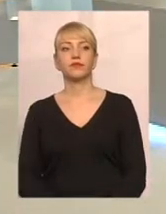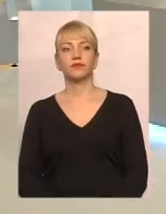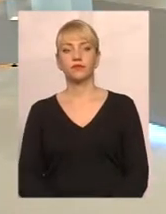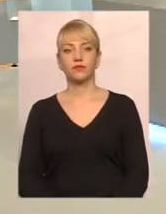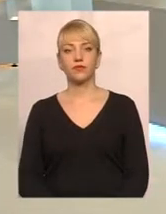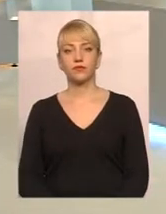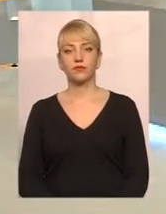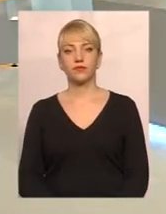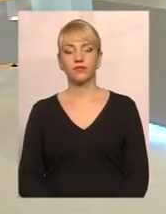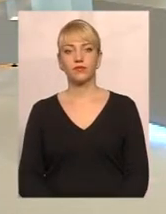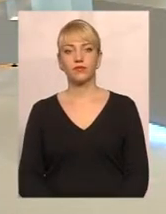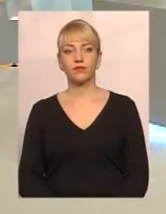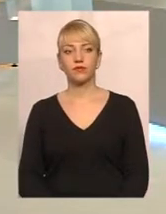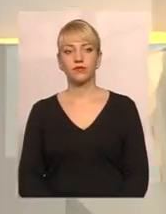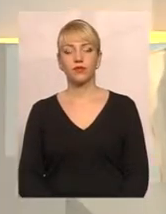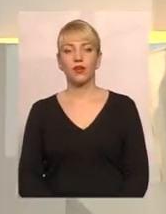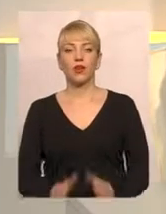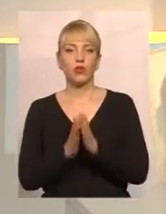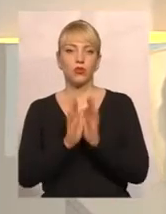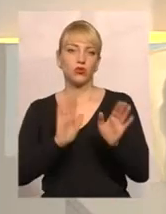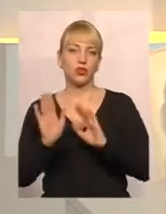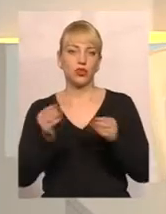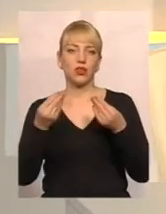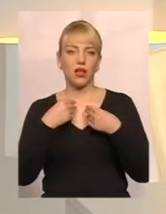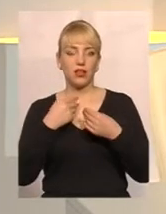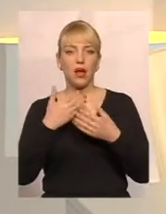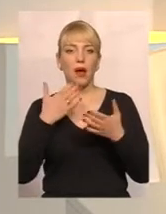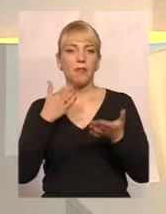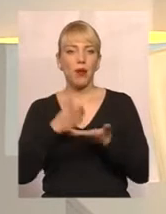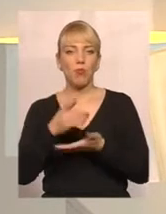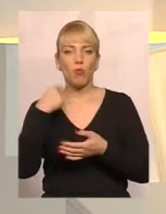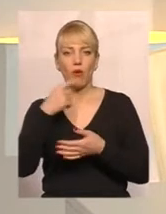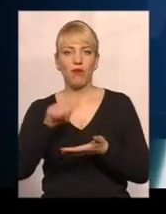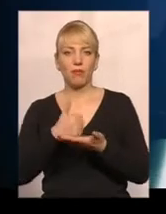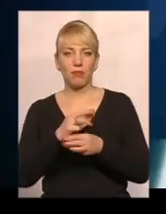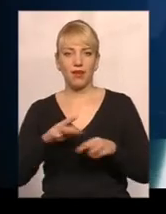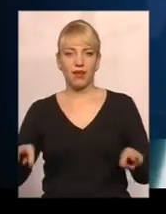дати нам пряму мову прем'єра і далі подовжимо розмову про субсидії.